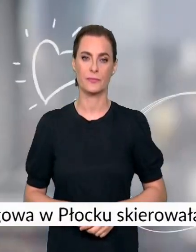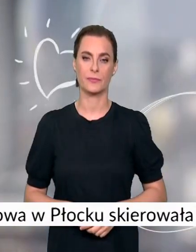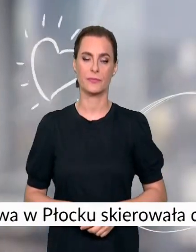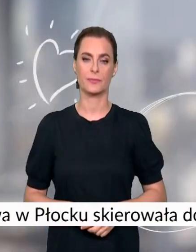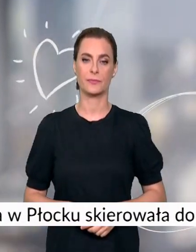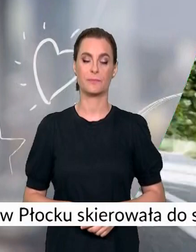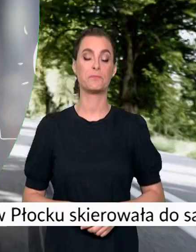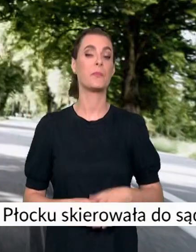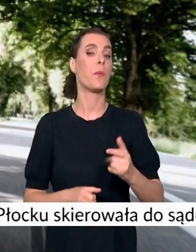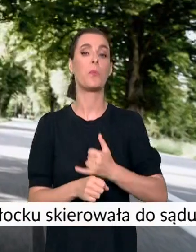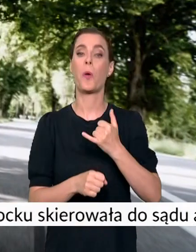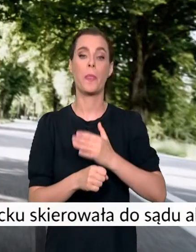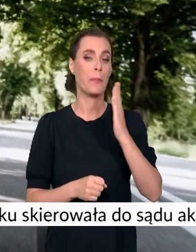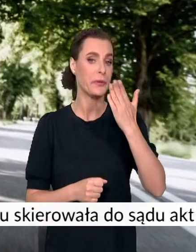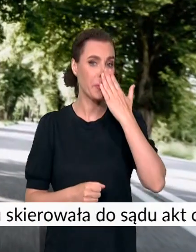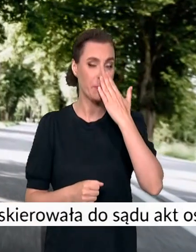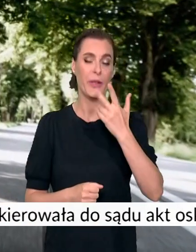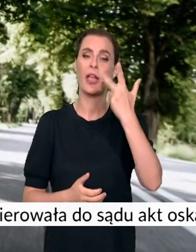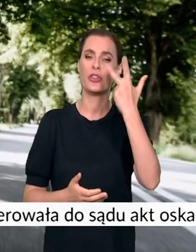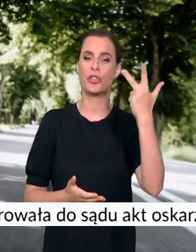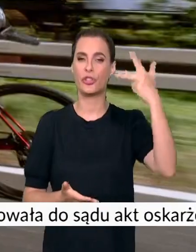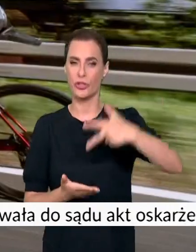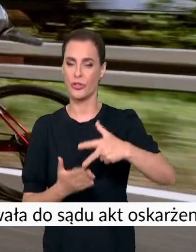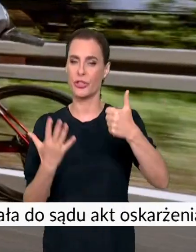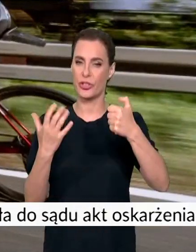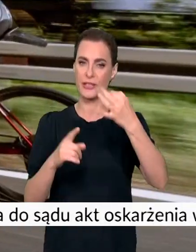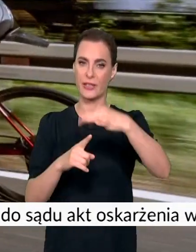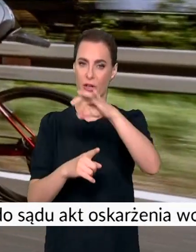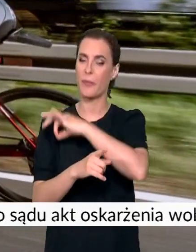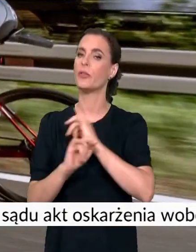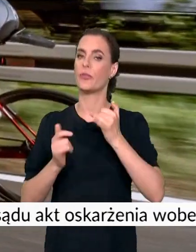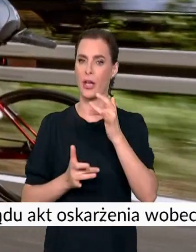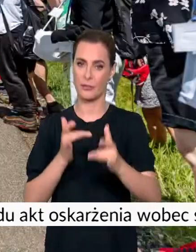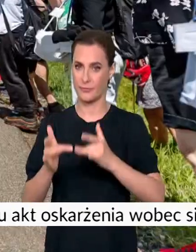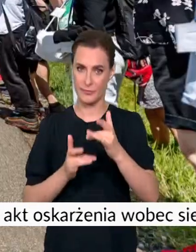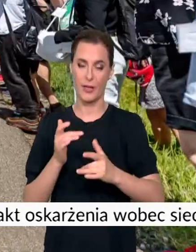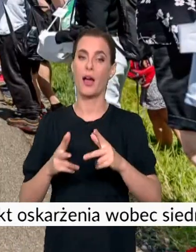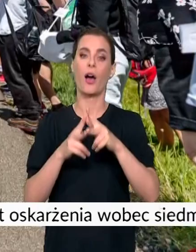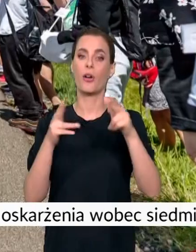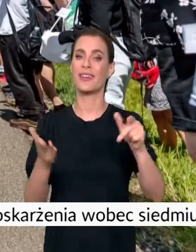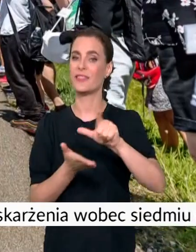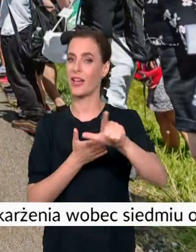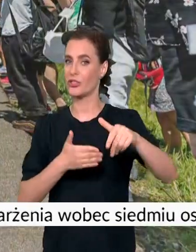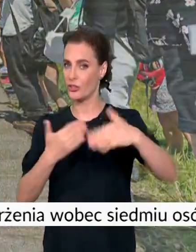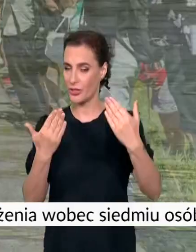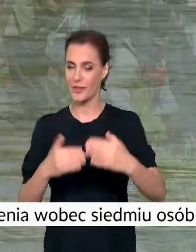Dobrego Dnia w piątek. To 3600 kilometrów na rowerze przez Polskę w 12 dni.